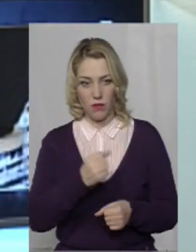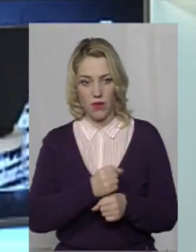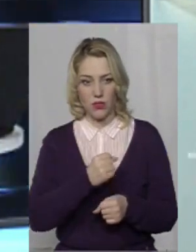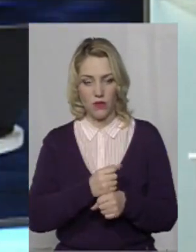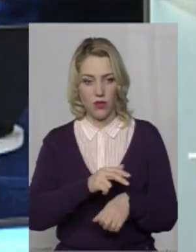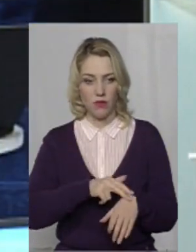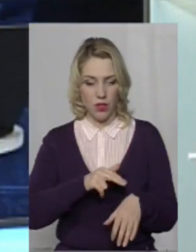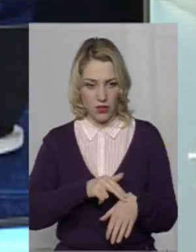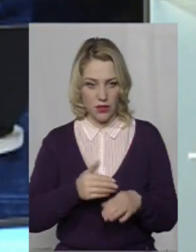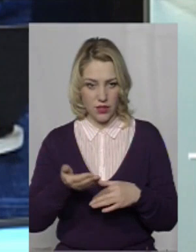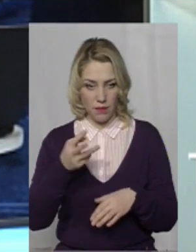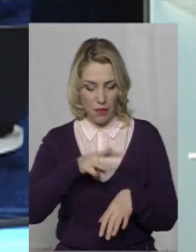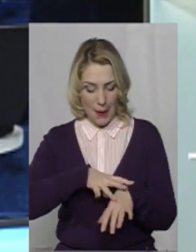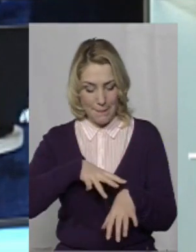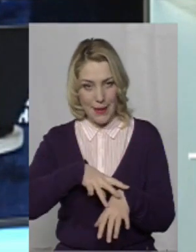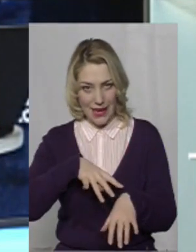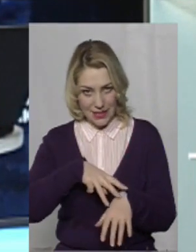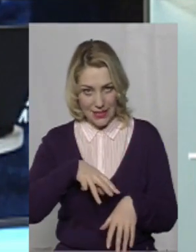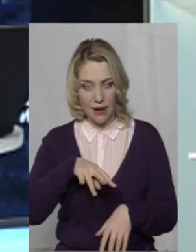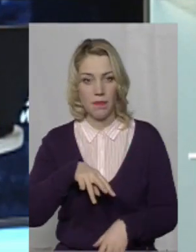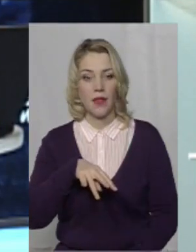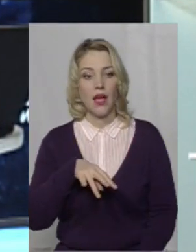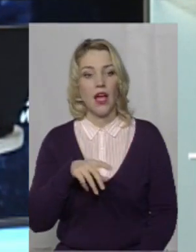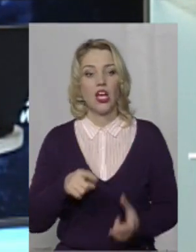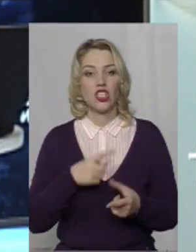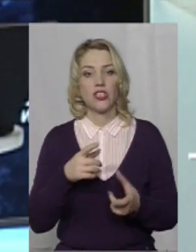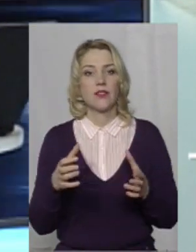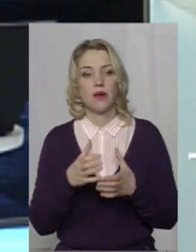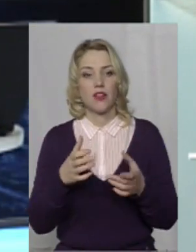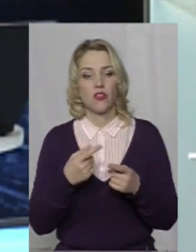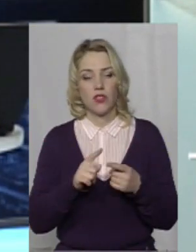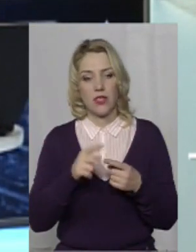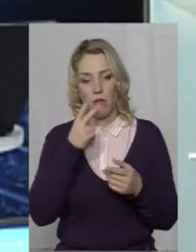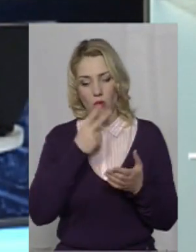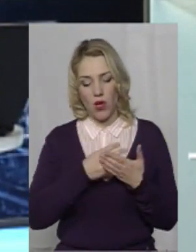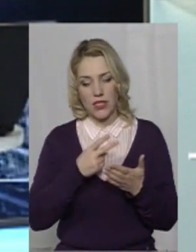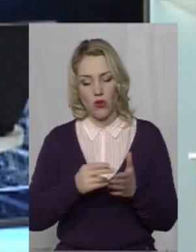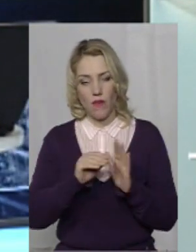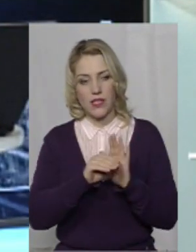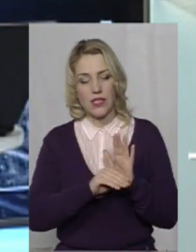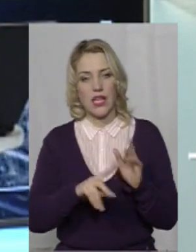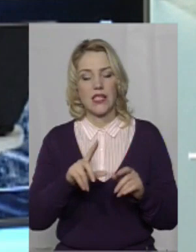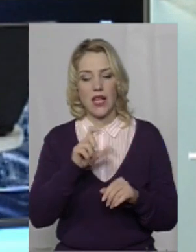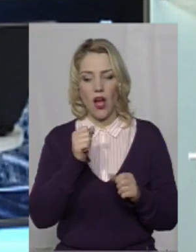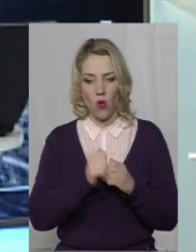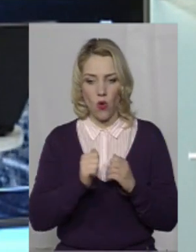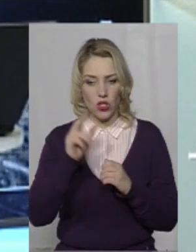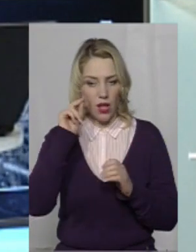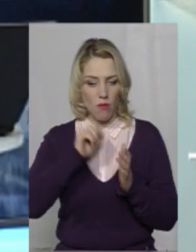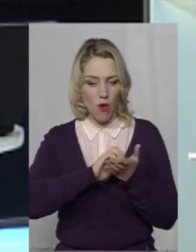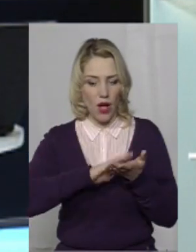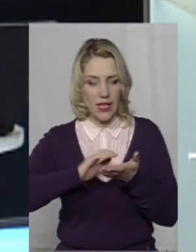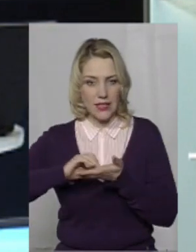в міліції до поліції. Так. Запитання наступне. Чи збереглася оця показникова система, коли за кожний показник, по кожній